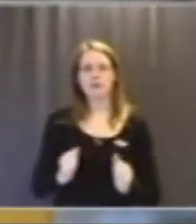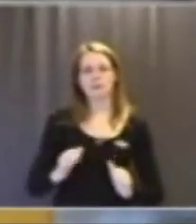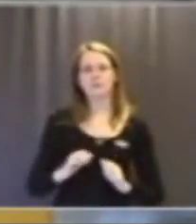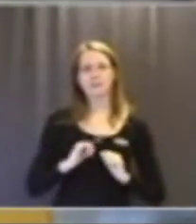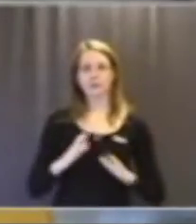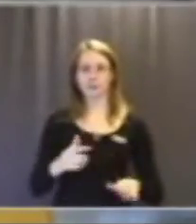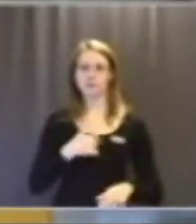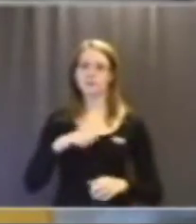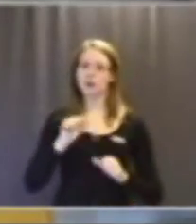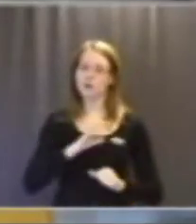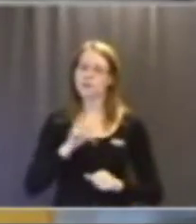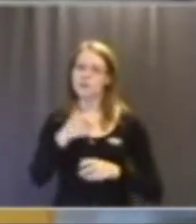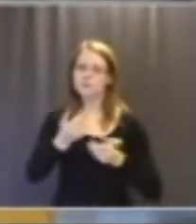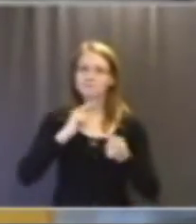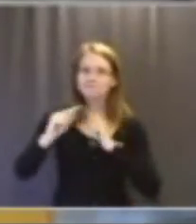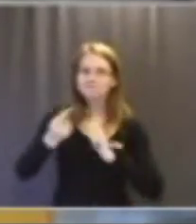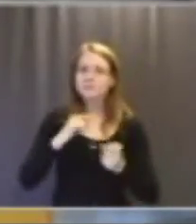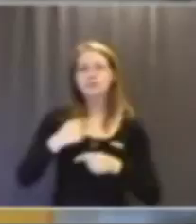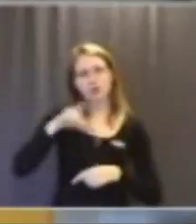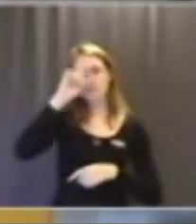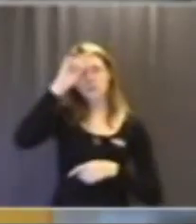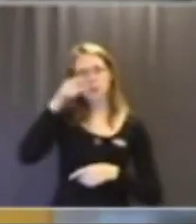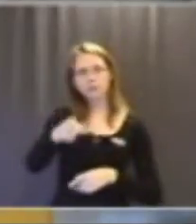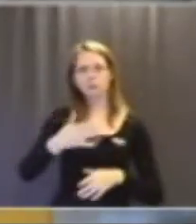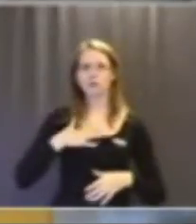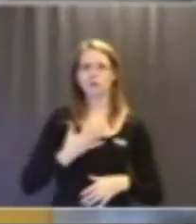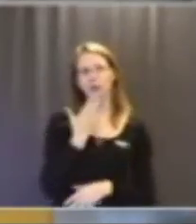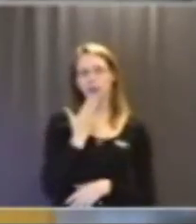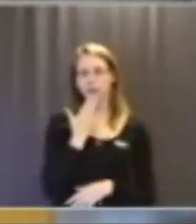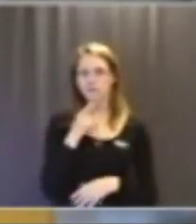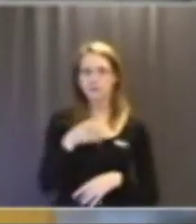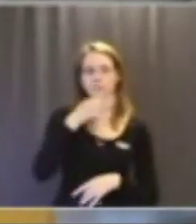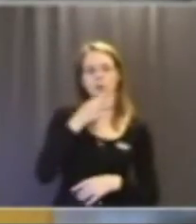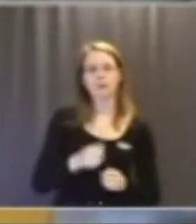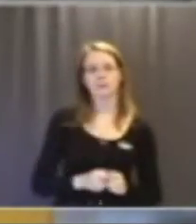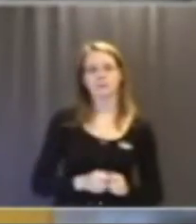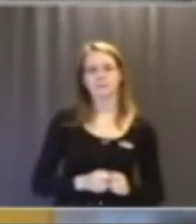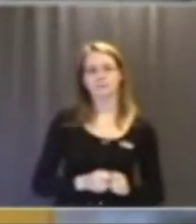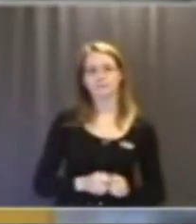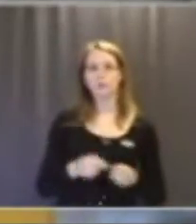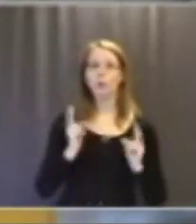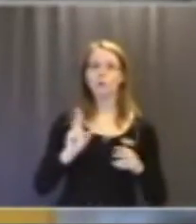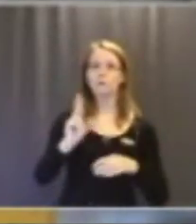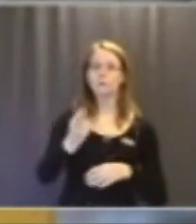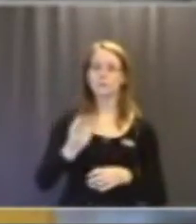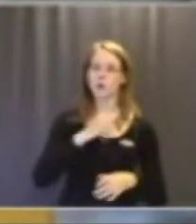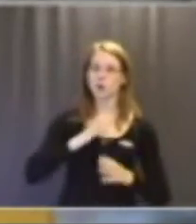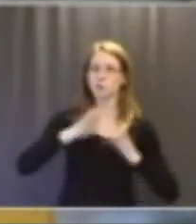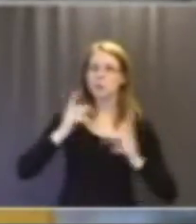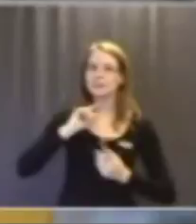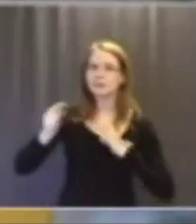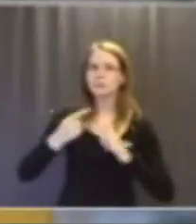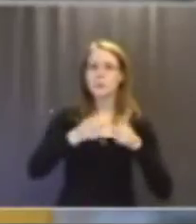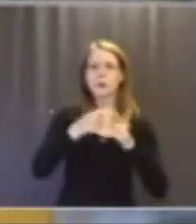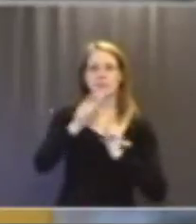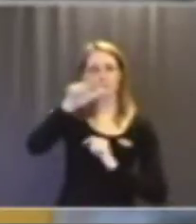chansen att vara med i de diskussionerna på samma vis så att jag förstår att du har oinsatt i den frågan. Likaså finns det och pågår det också stora diskussioner med olika